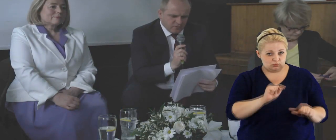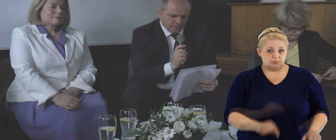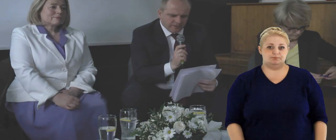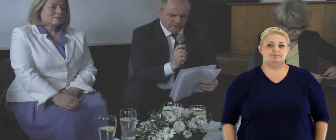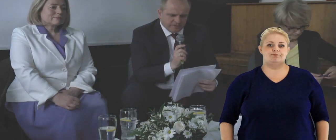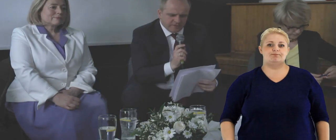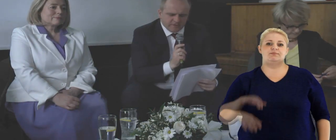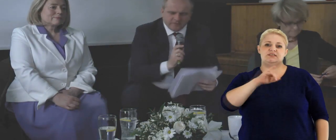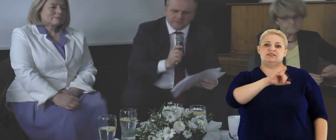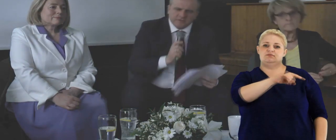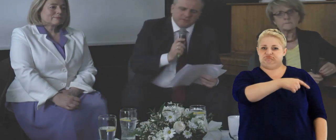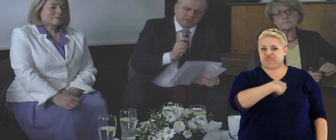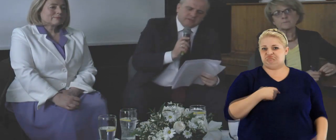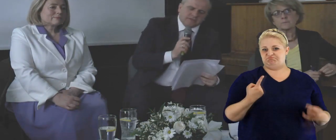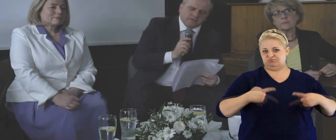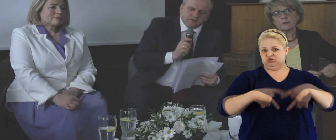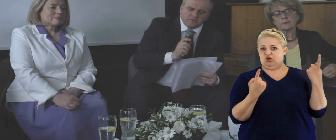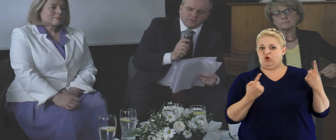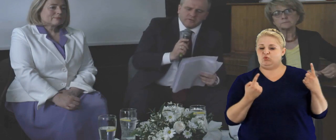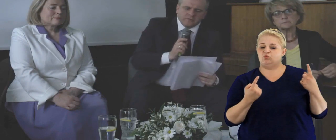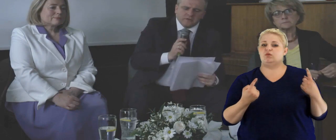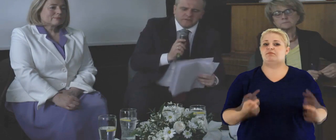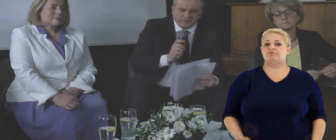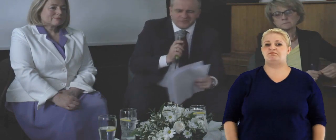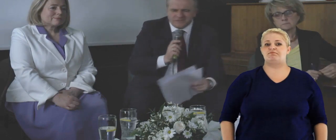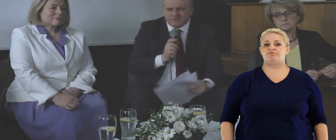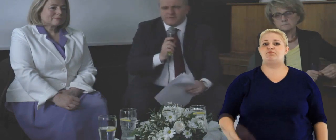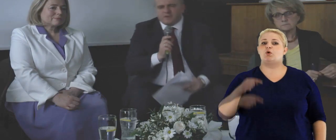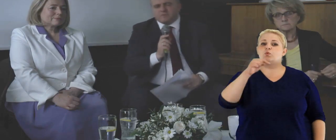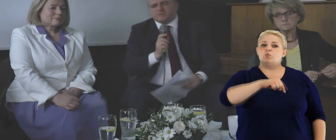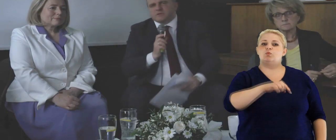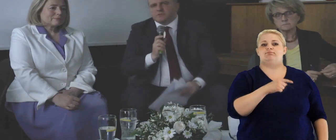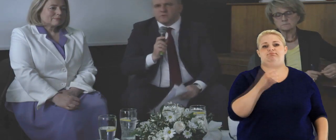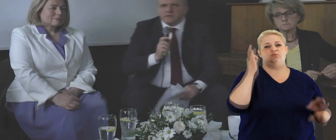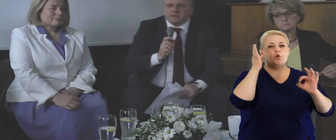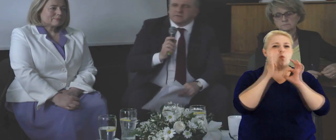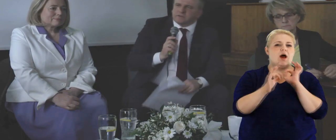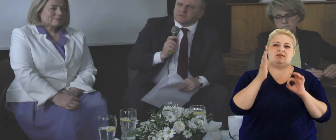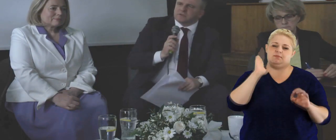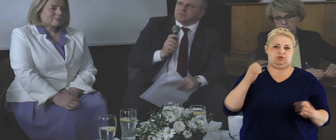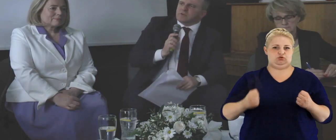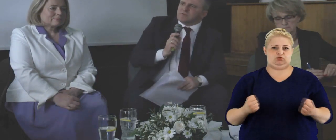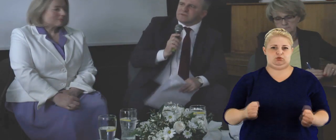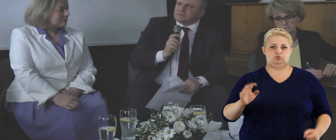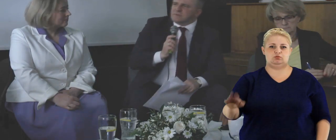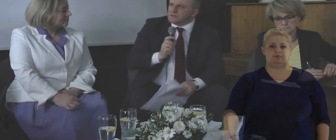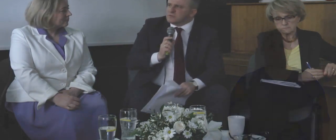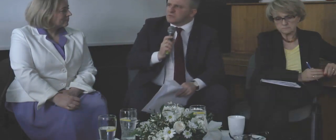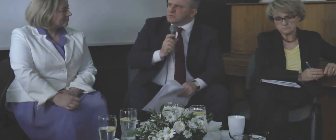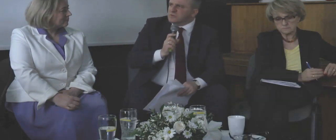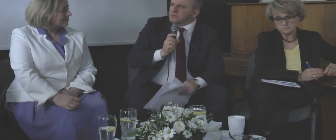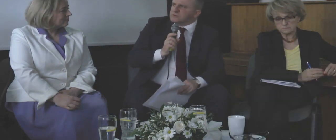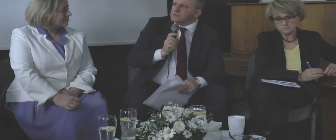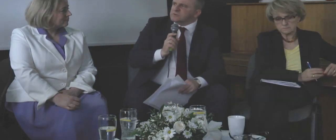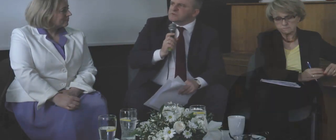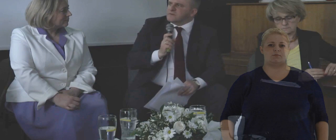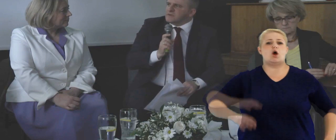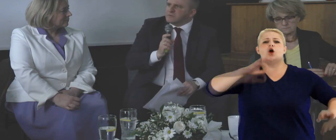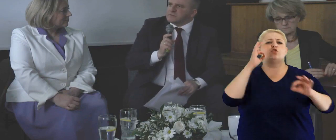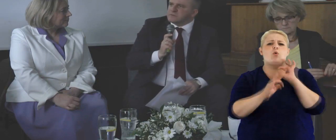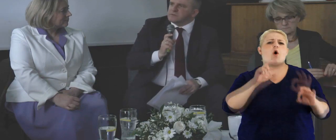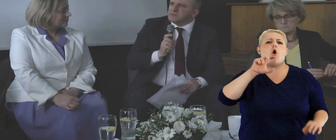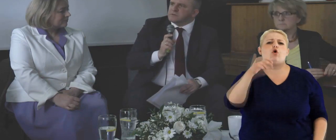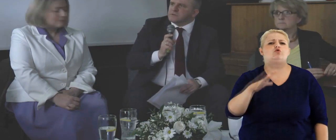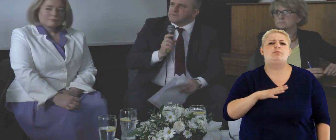nasz dokument z kwietnia 2014 roku i właściwie on mnie przekonuje jednak do tego, że tutaj o precyzję będzie trudno i będzie się to